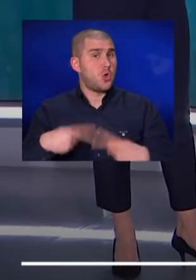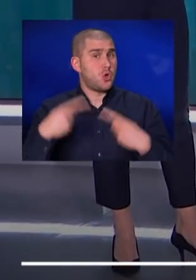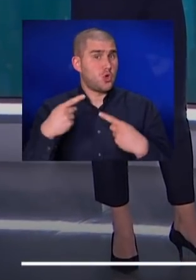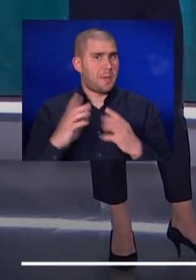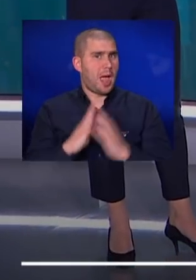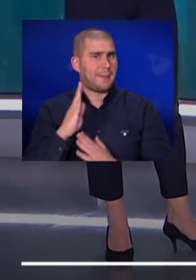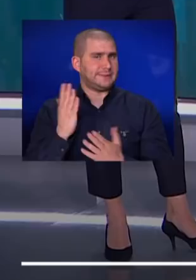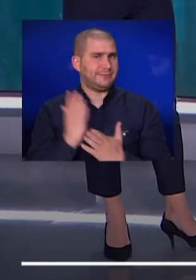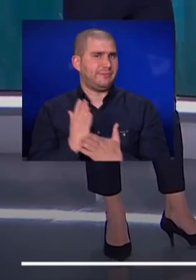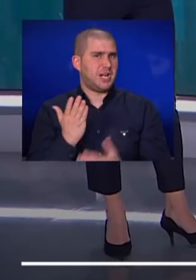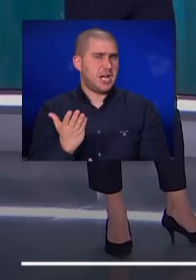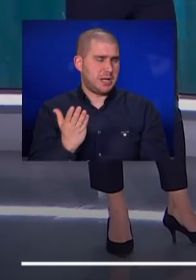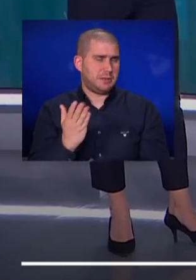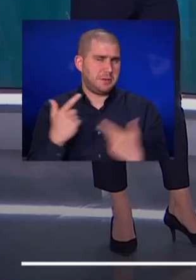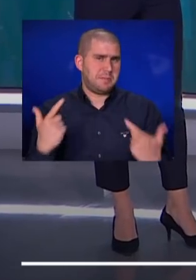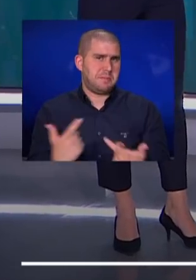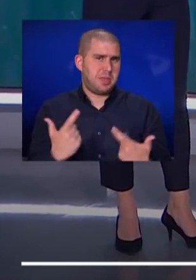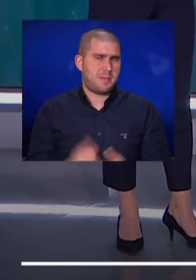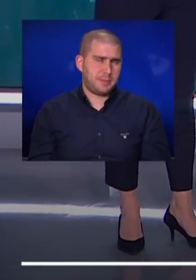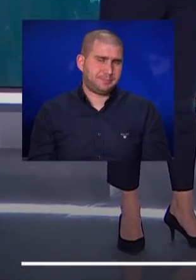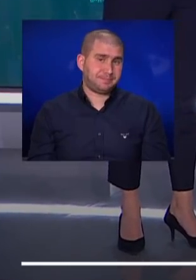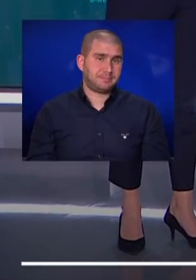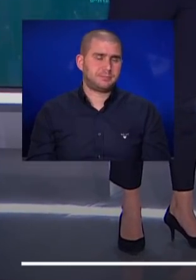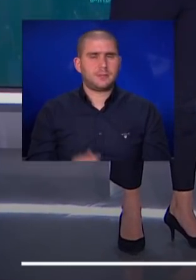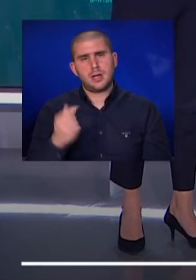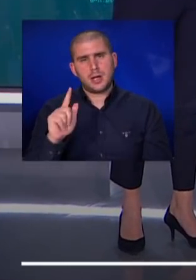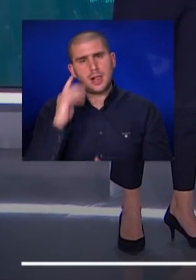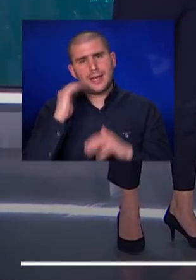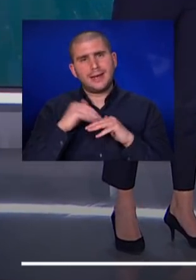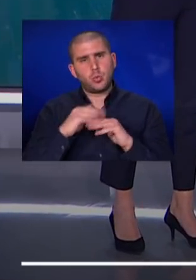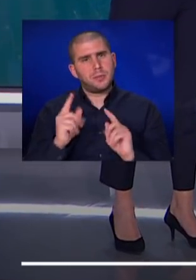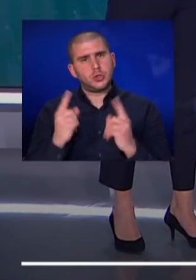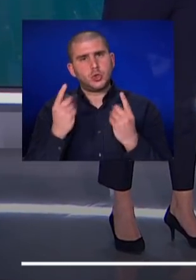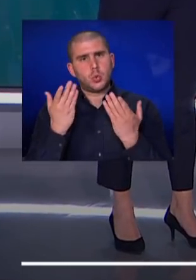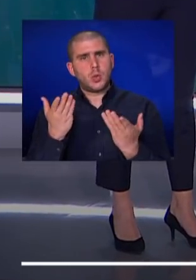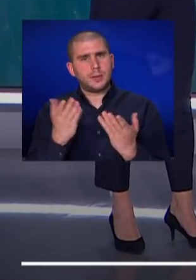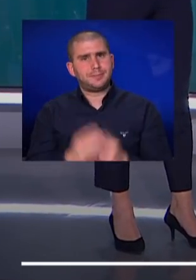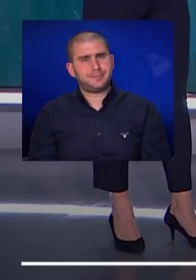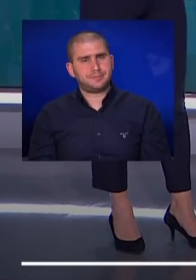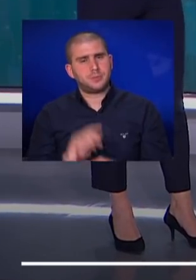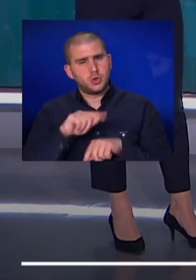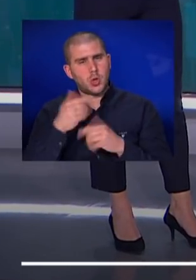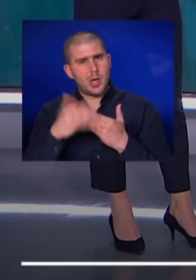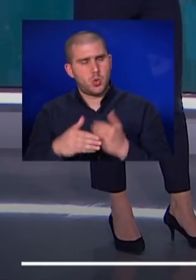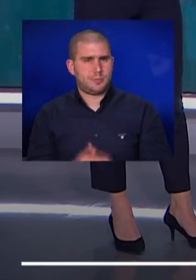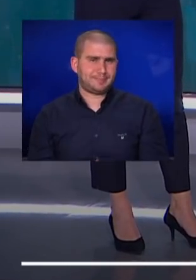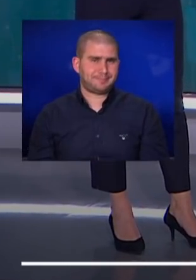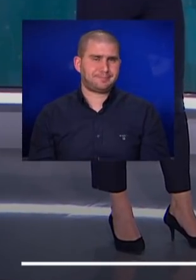-14 של המלחמה הזאת. גל, עדכון שלך על מה שמתרחש שם בשעות האחרונות.